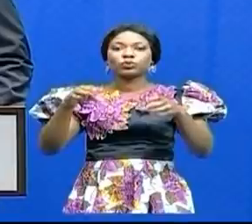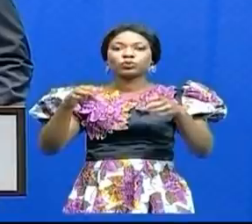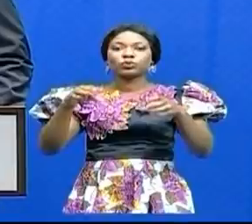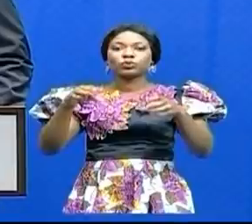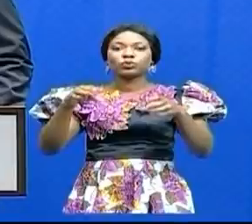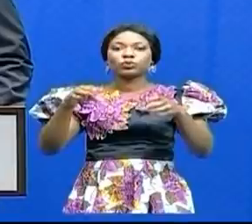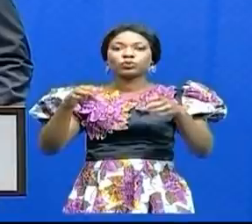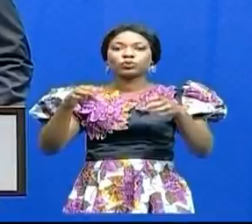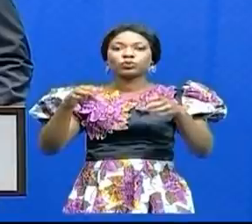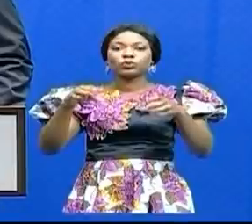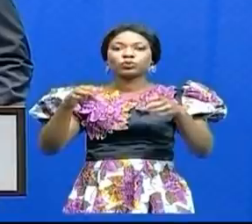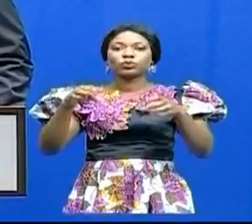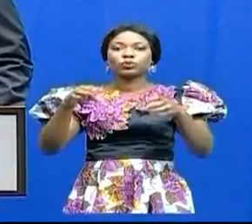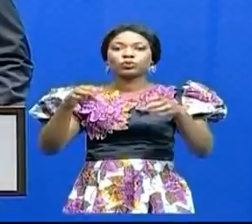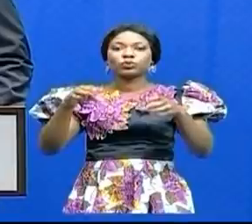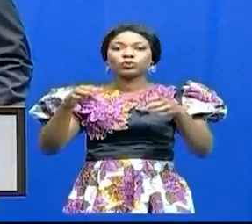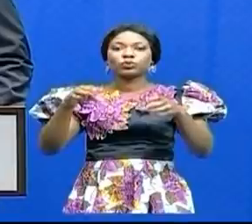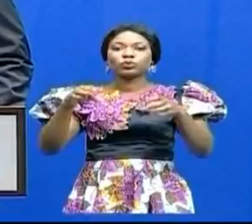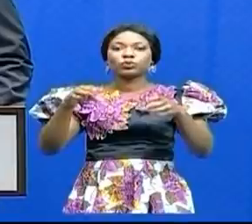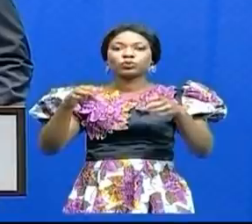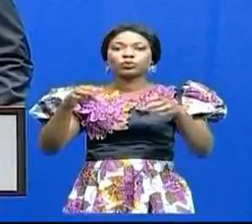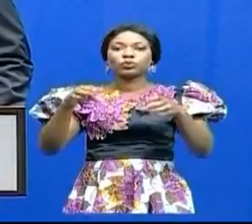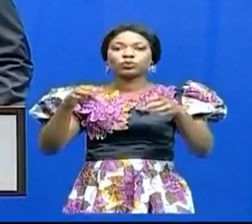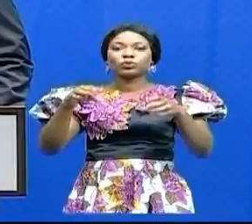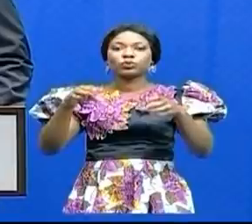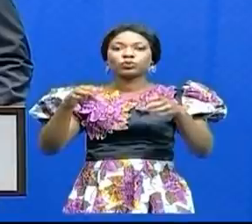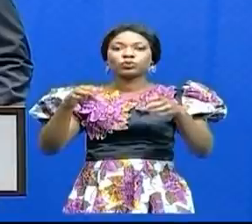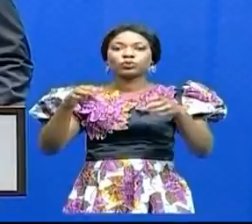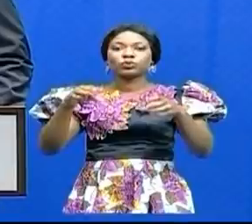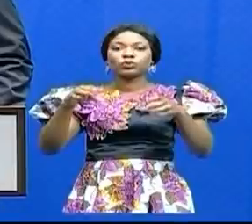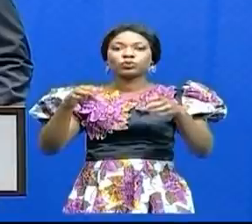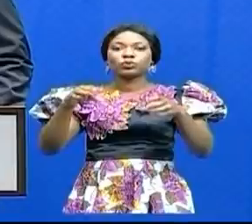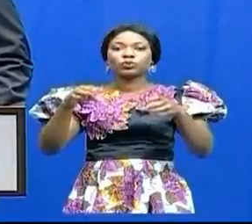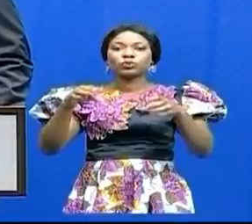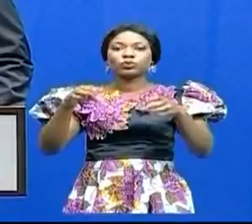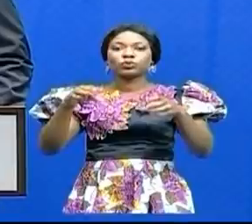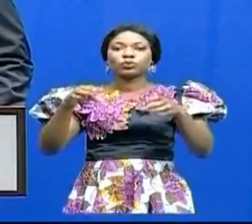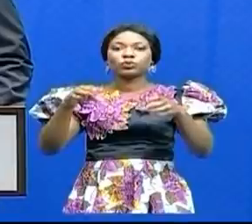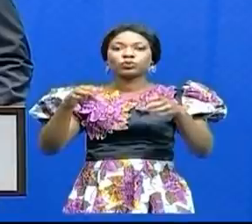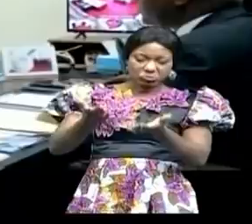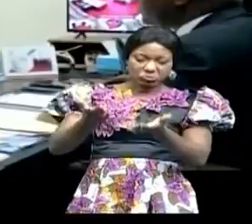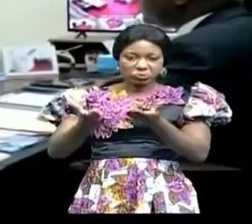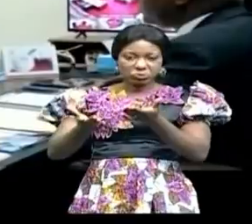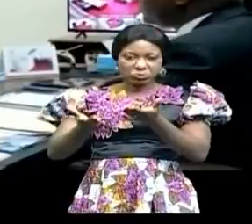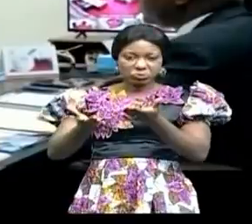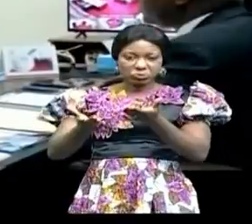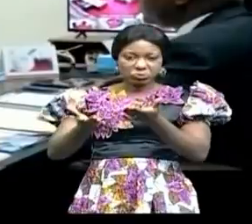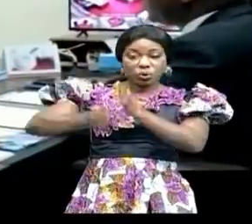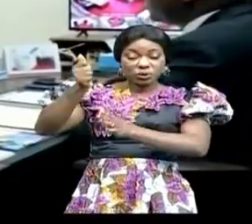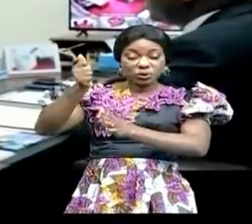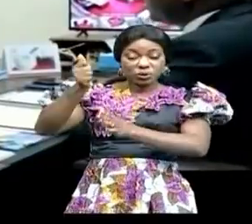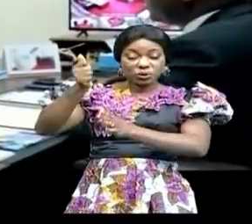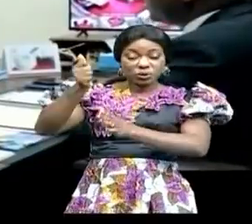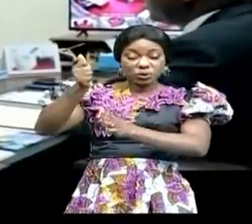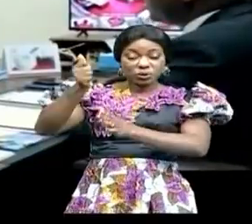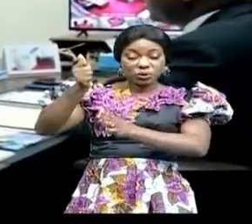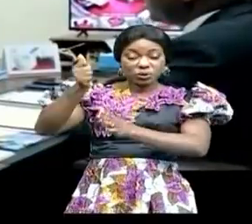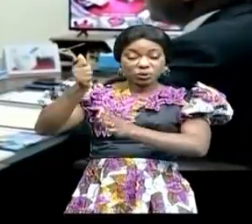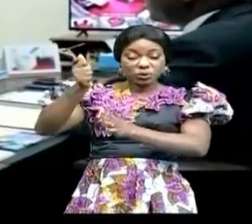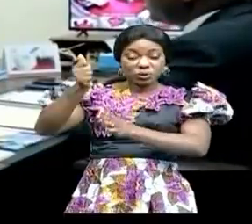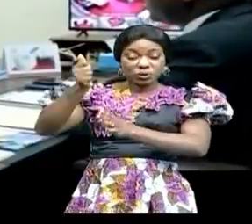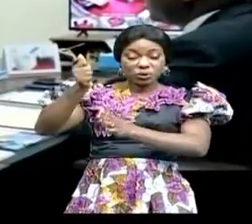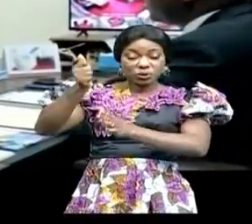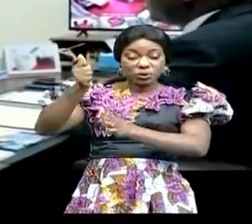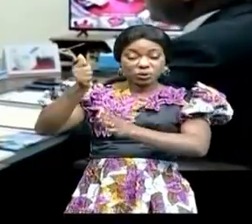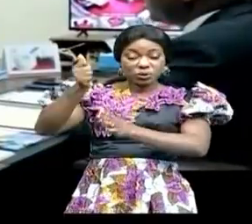que comparé à la dixième semaine épidémiologique, la tendance à la onzième semaine de 2022 a été marquée